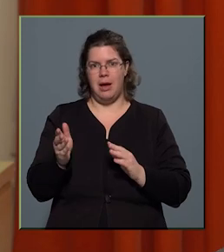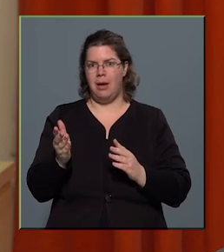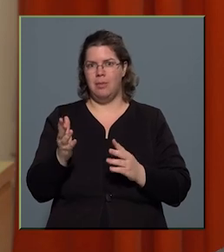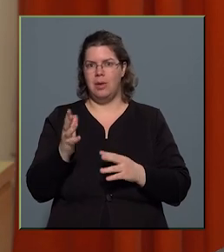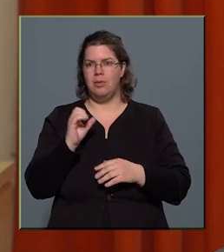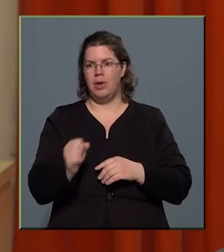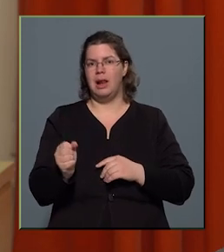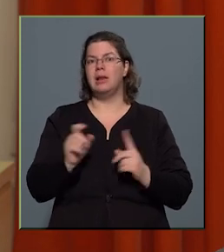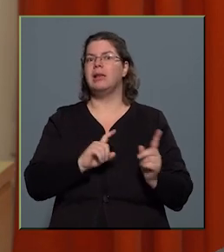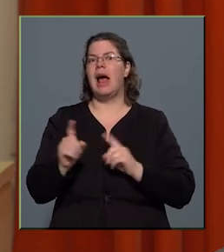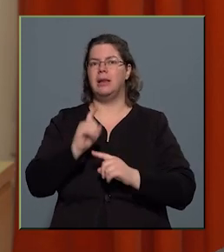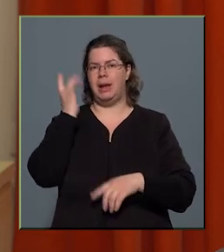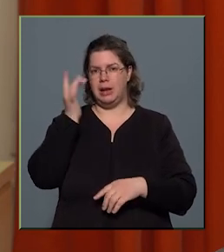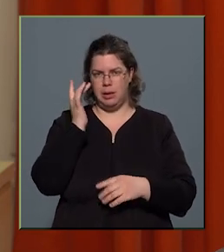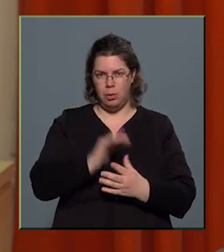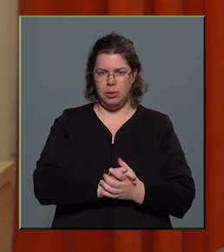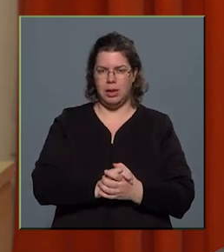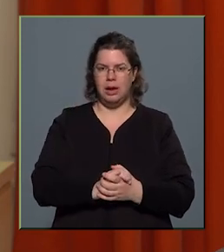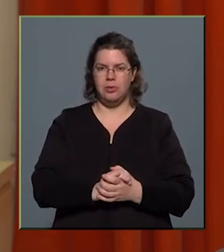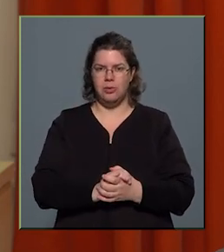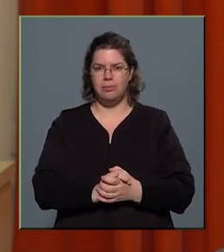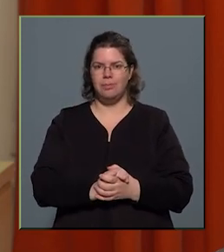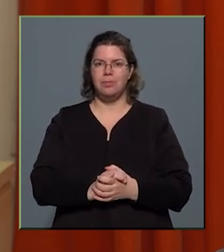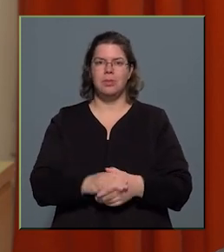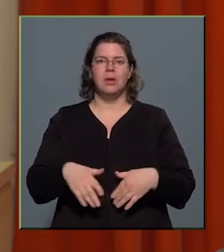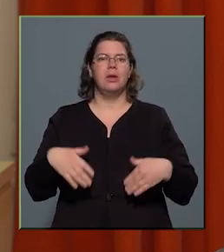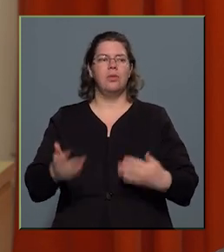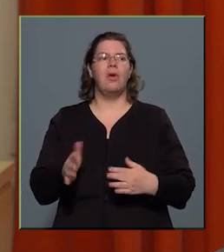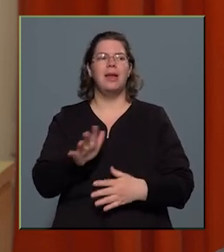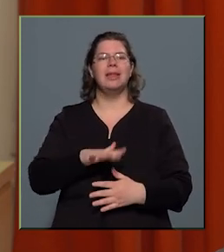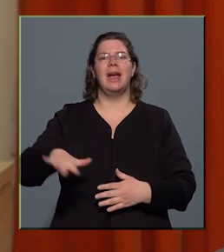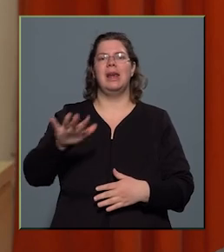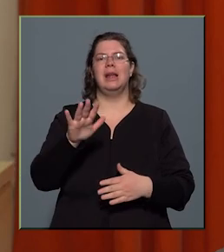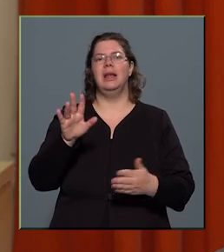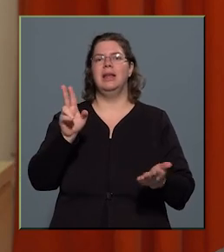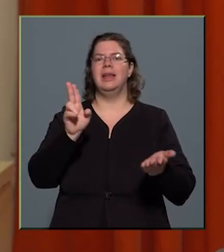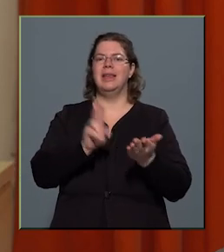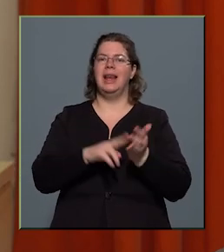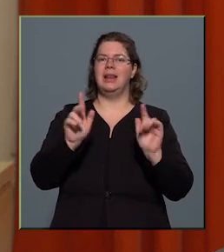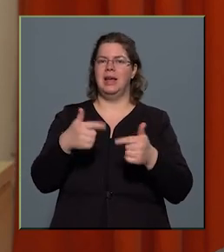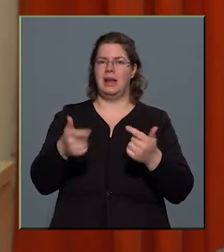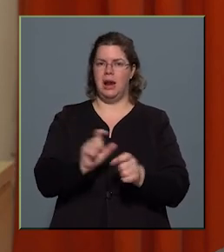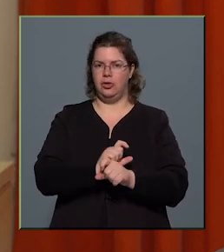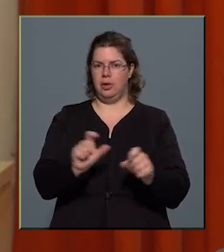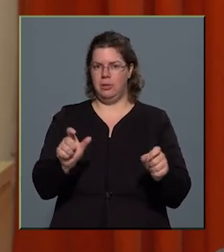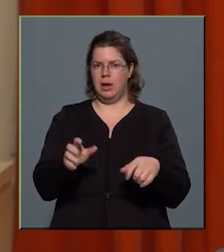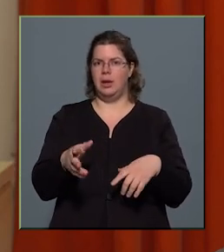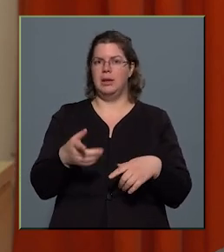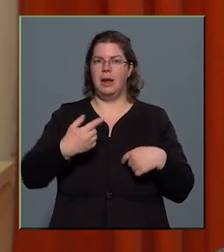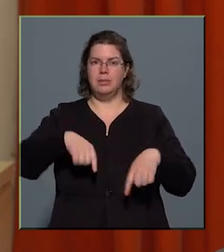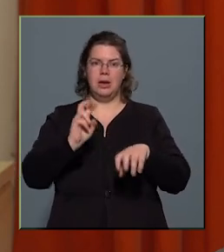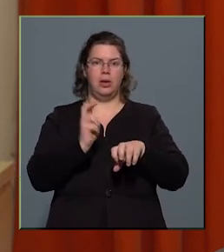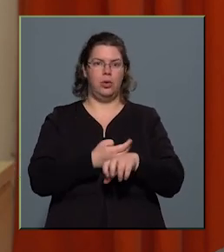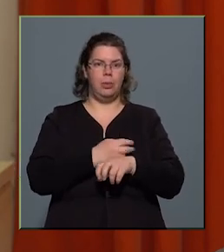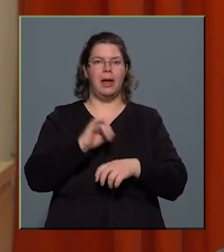átmeneti gondozás, vagy területi illettéktelenség miatt, tehát mi kőbánya